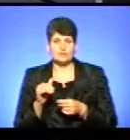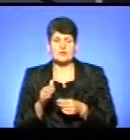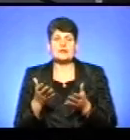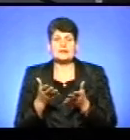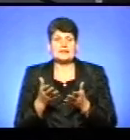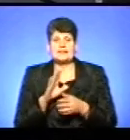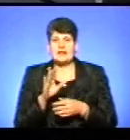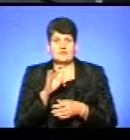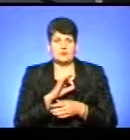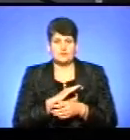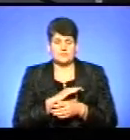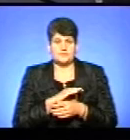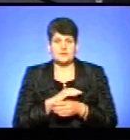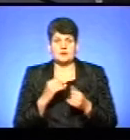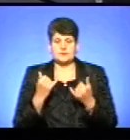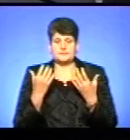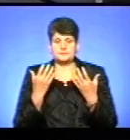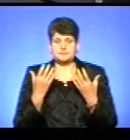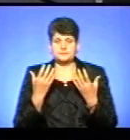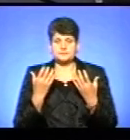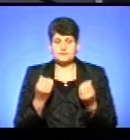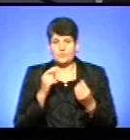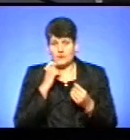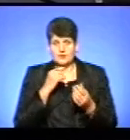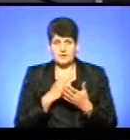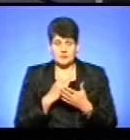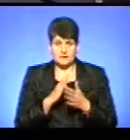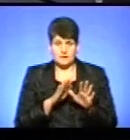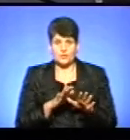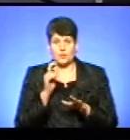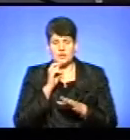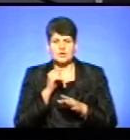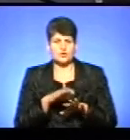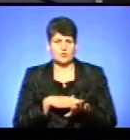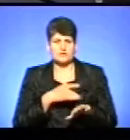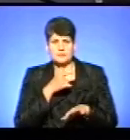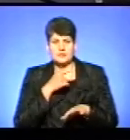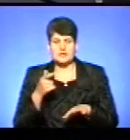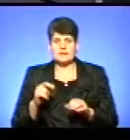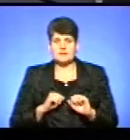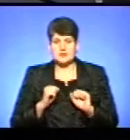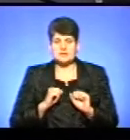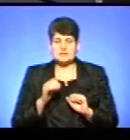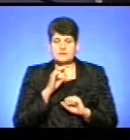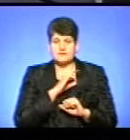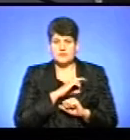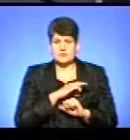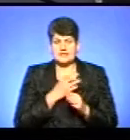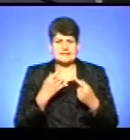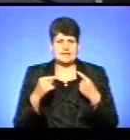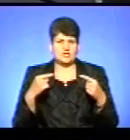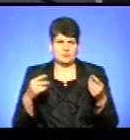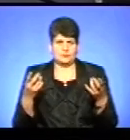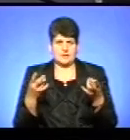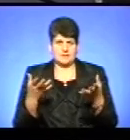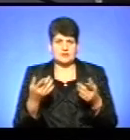які не використовуються, а на сьогодні це в Україні відбувається, то країни певний період намагаються використати його для якихось інших потреб.